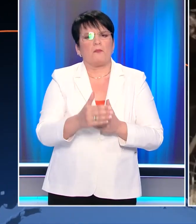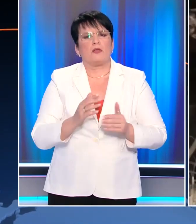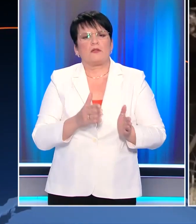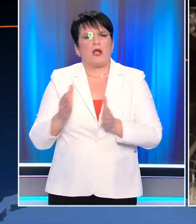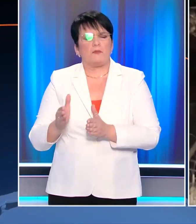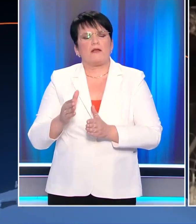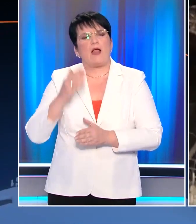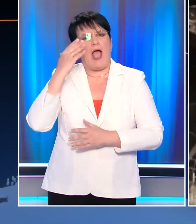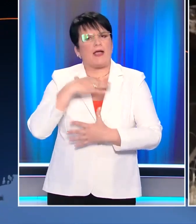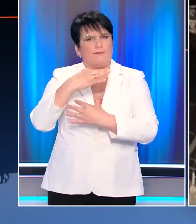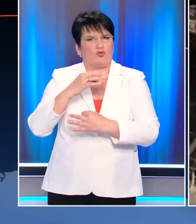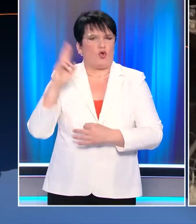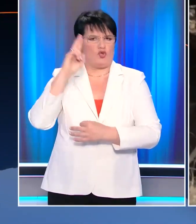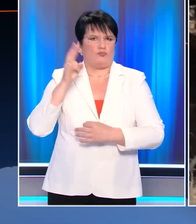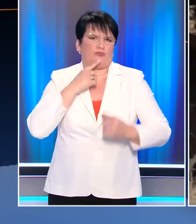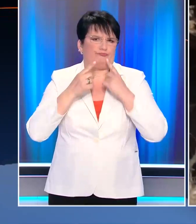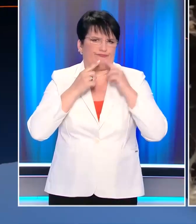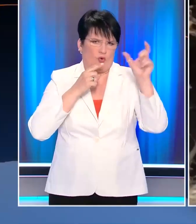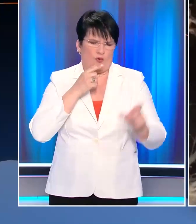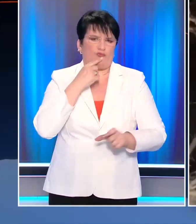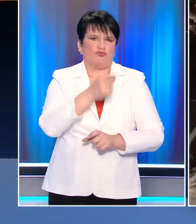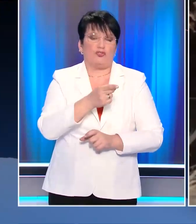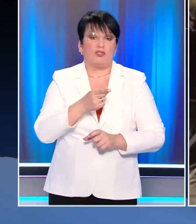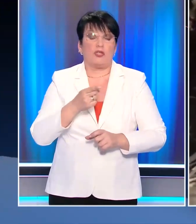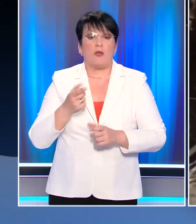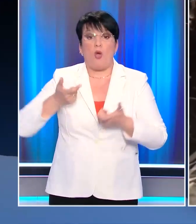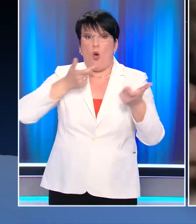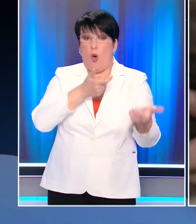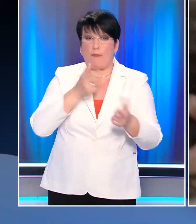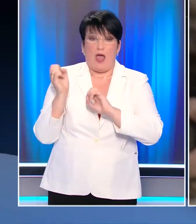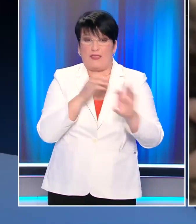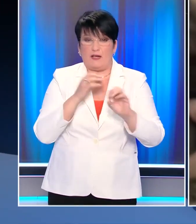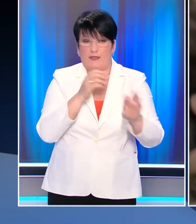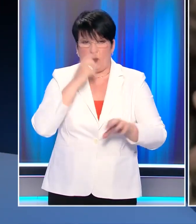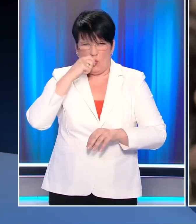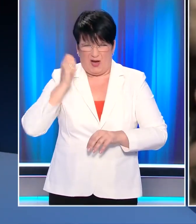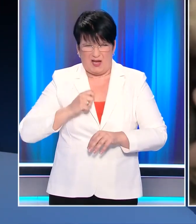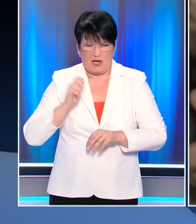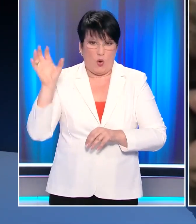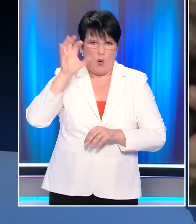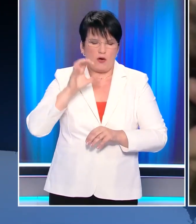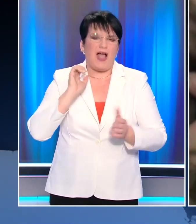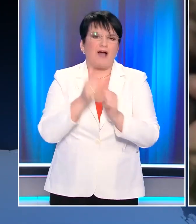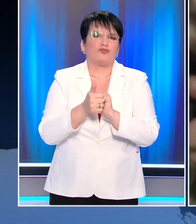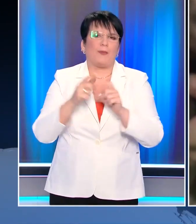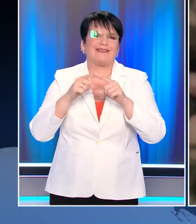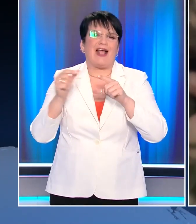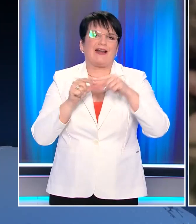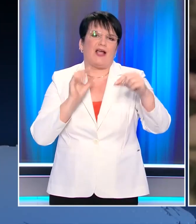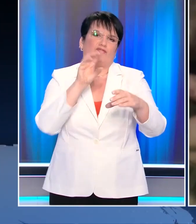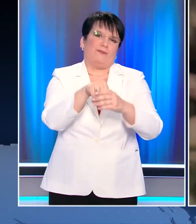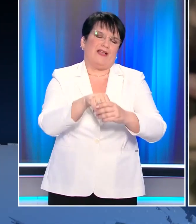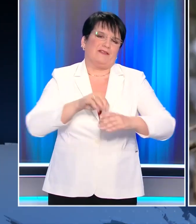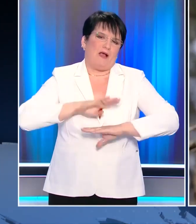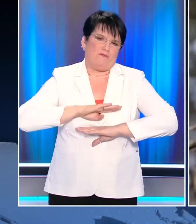Ο επικεφαλής της ρωσικής διπλωματίας υπογραμμίζει ότι η παράδοση όπλων από τις δυτικές χώρες στην Ουκρανία σημαίνει αυτόματα και εμπλοκή του ΝΑΤΟ στον πόλεμο.